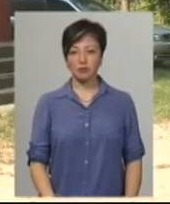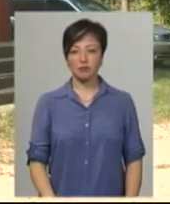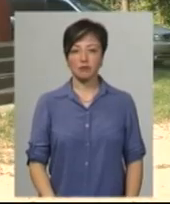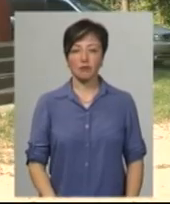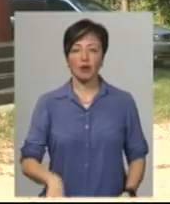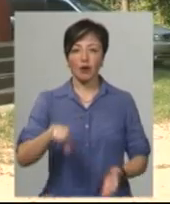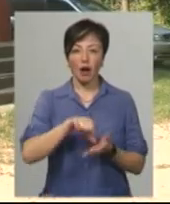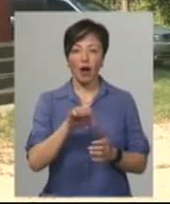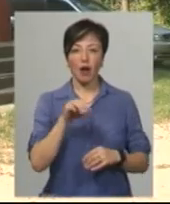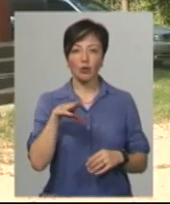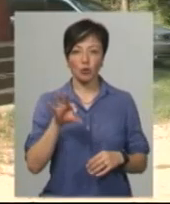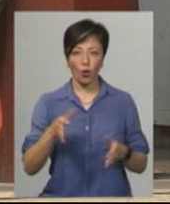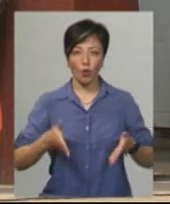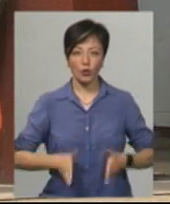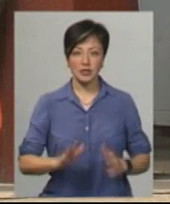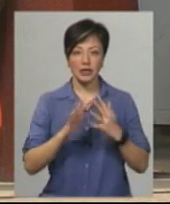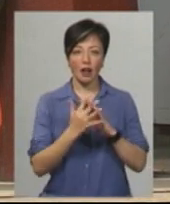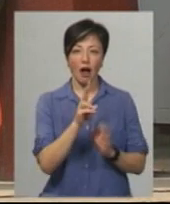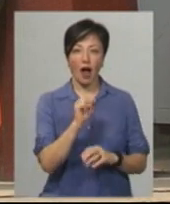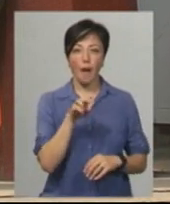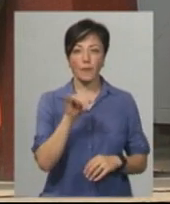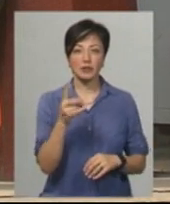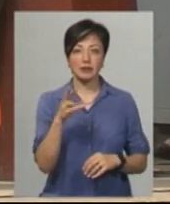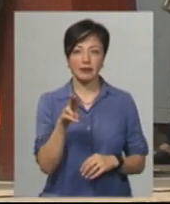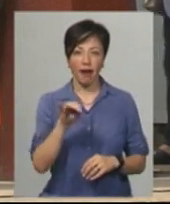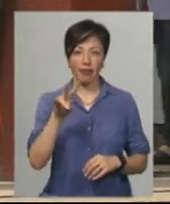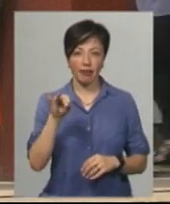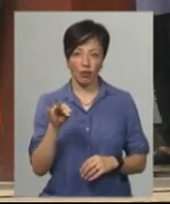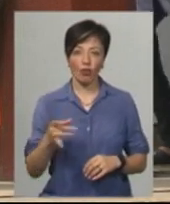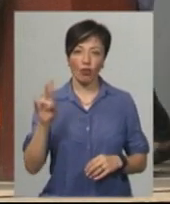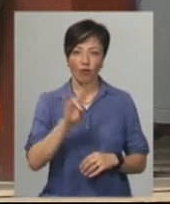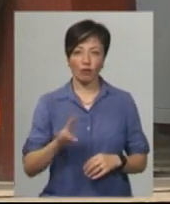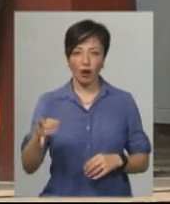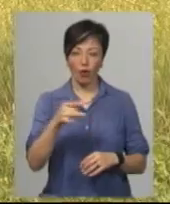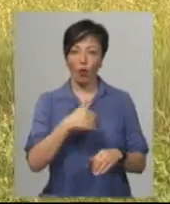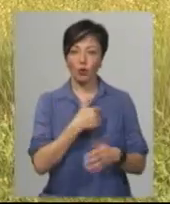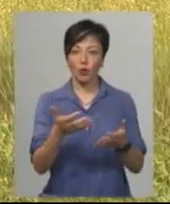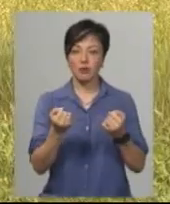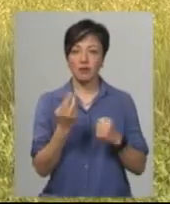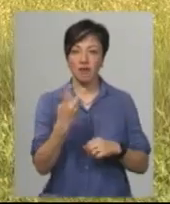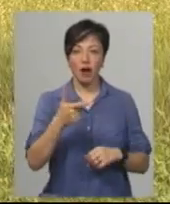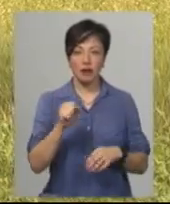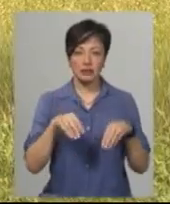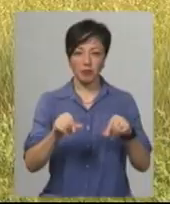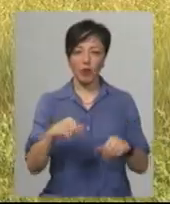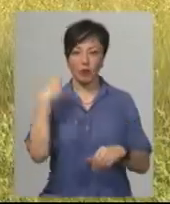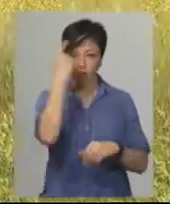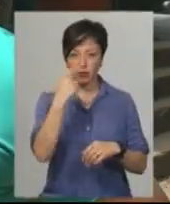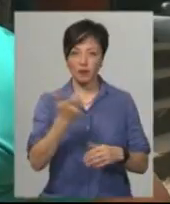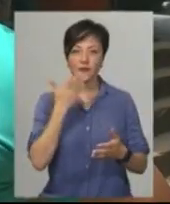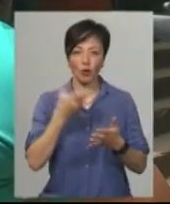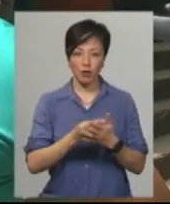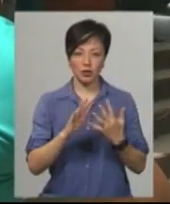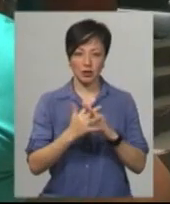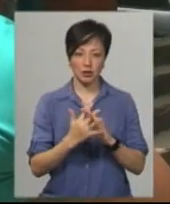Атовець, уродженець Капустян Новушицького району Олексій Матвєєв каже, хоче отримати два гектари землі для особистого господарства саме в своєму селі.